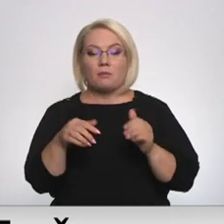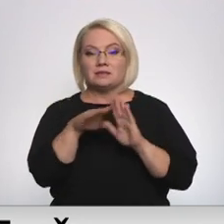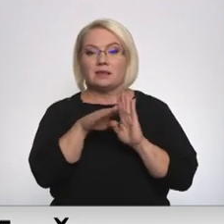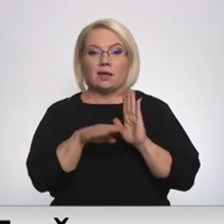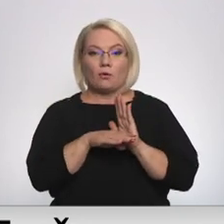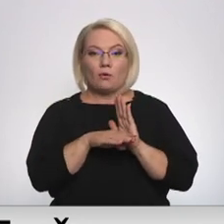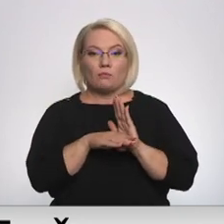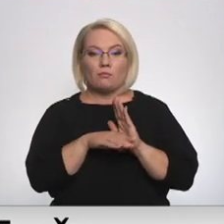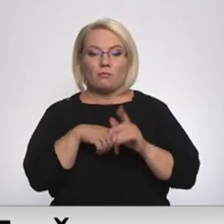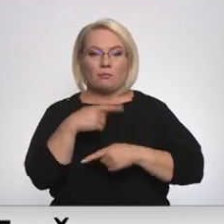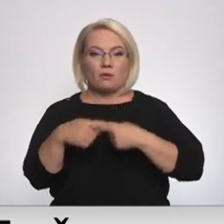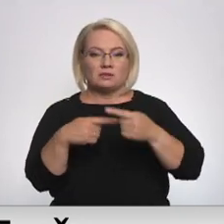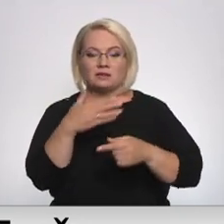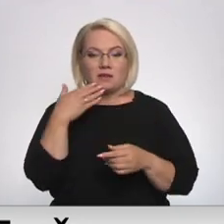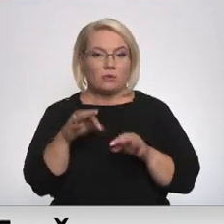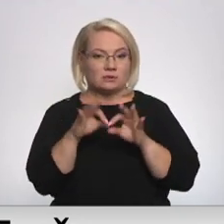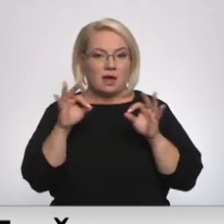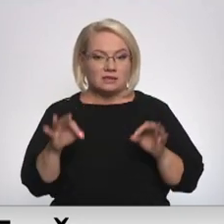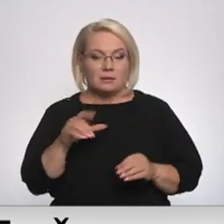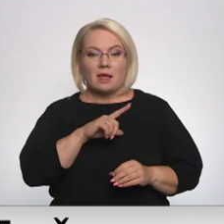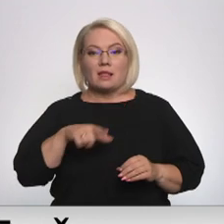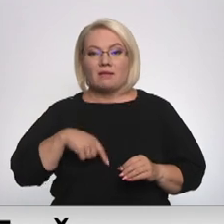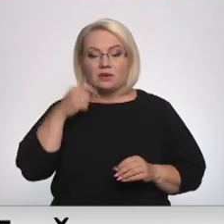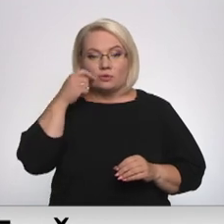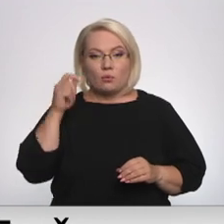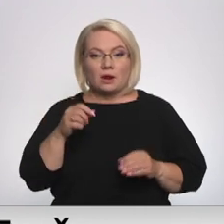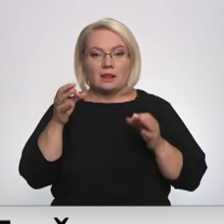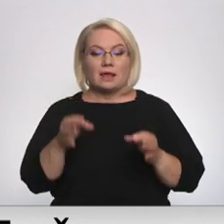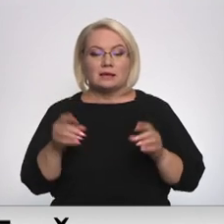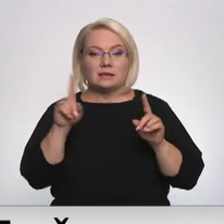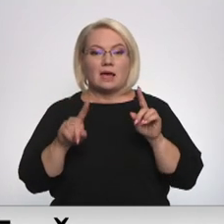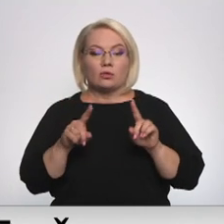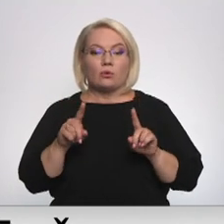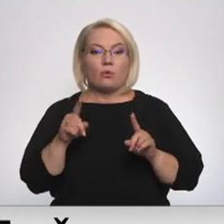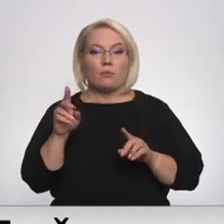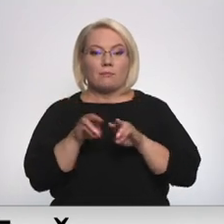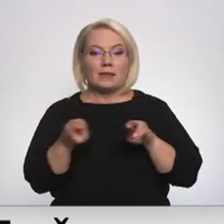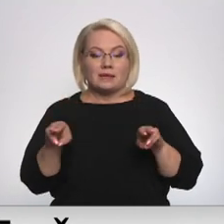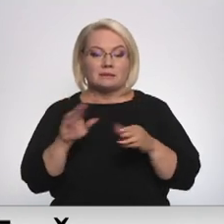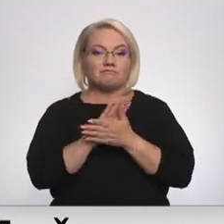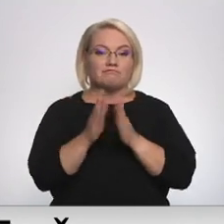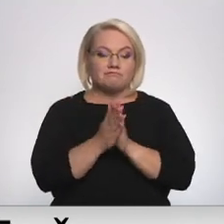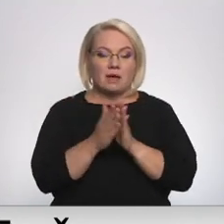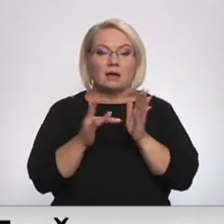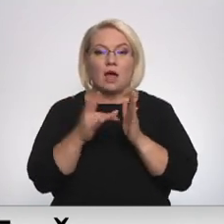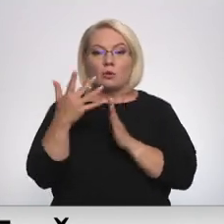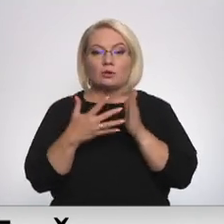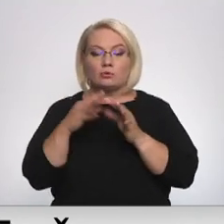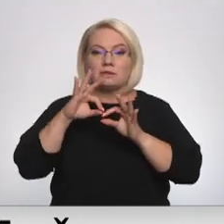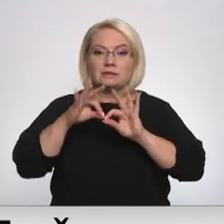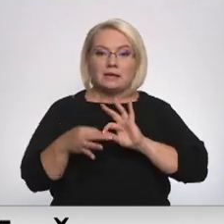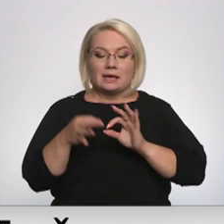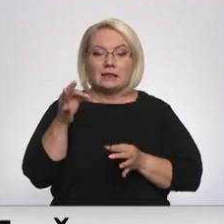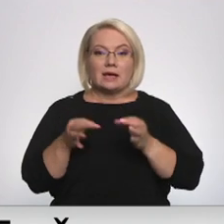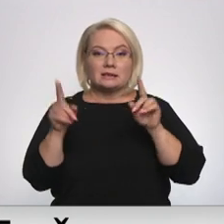procesi vēl nav sācies, taču Latvijas un Ukrainas tieslietu ministri jau ir vienojušies par kādu risinājumu, kuru detalizēti